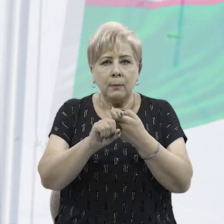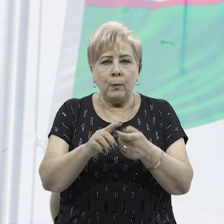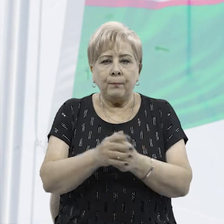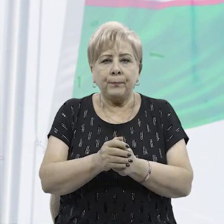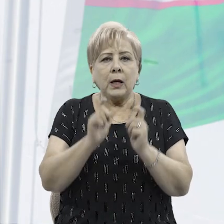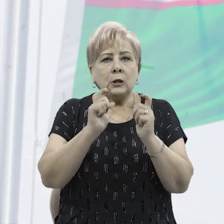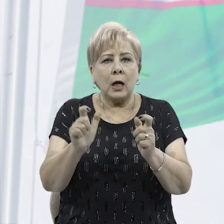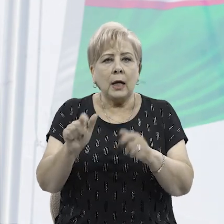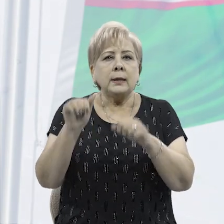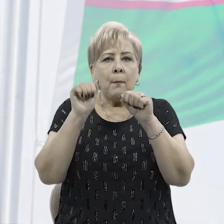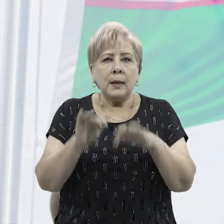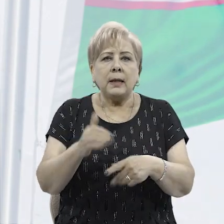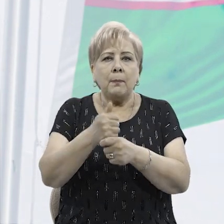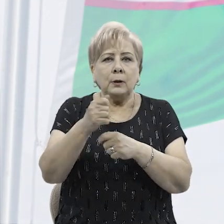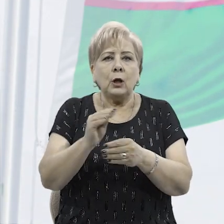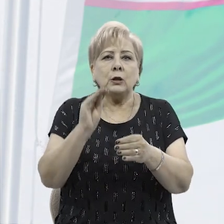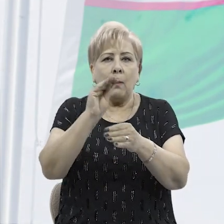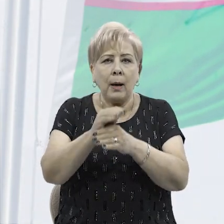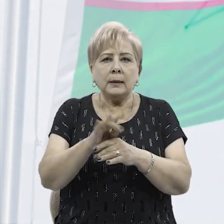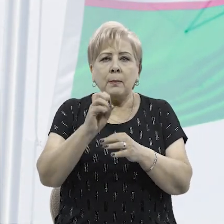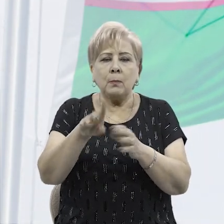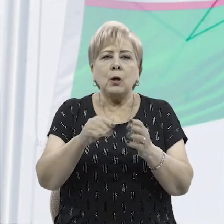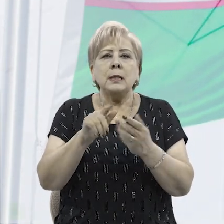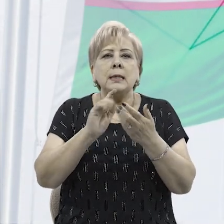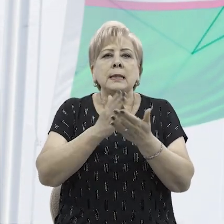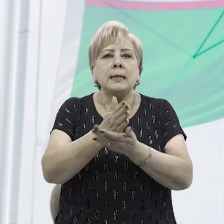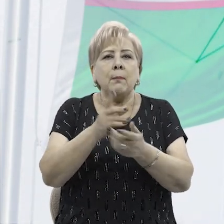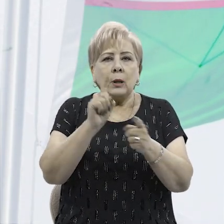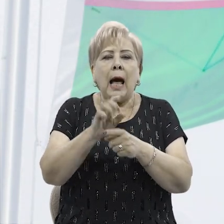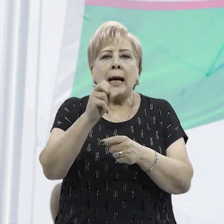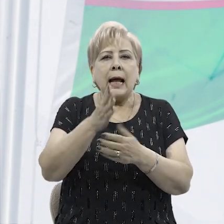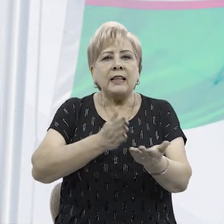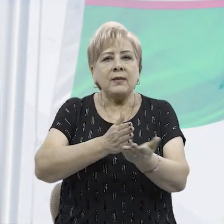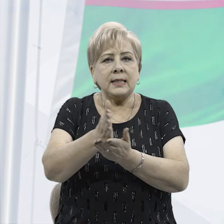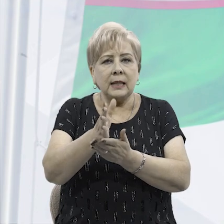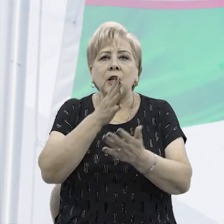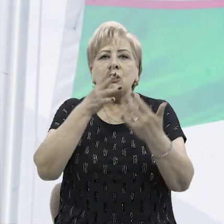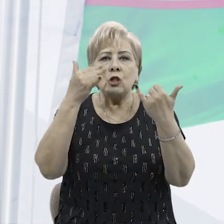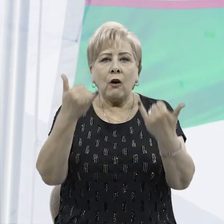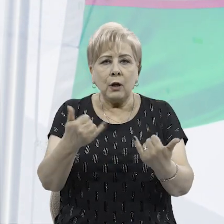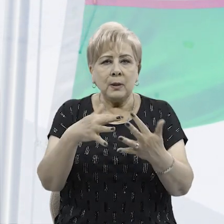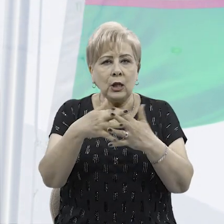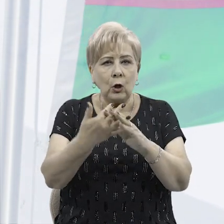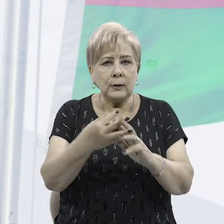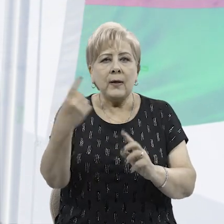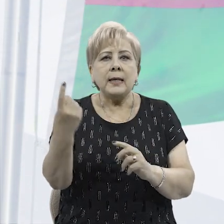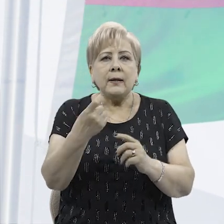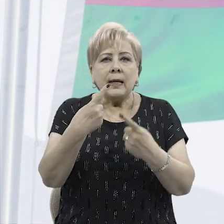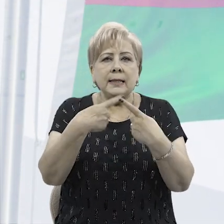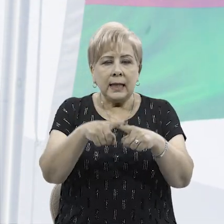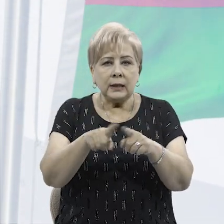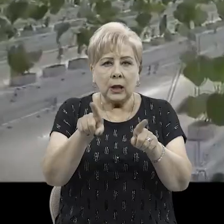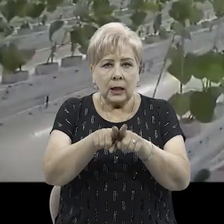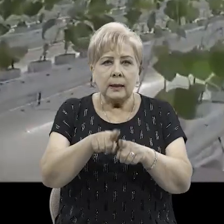Согласно постановлению президента о дополнительных мерах по стимулированию обеспечения аграрного сектора современной сельскохозяйственной техникой,